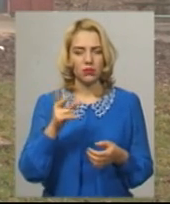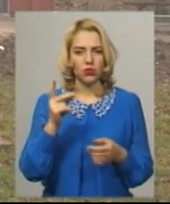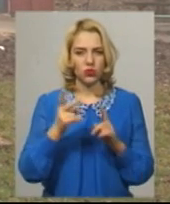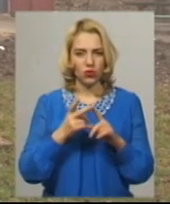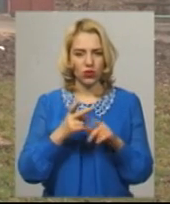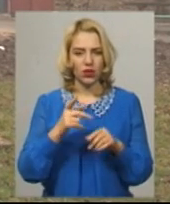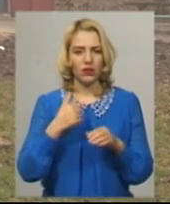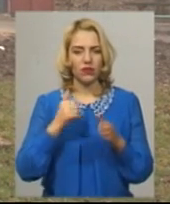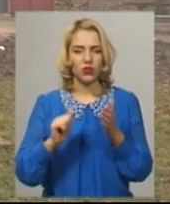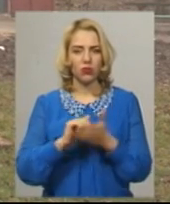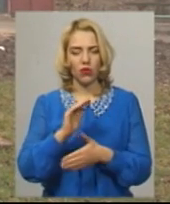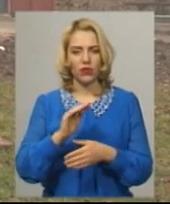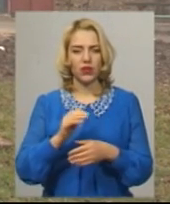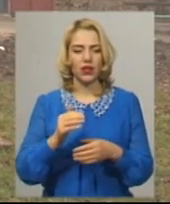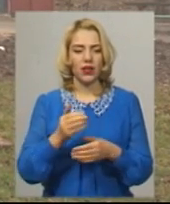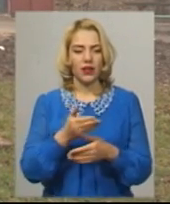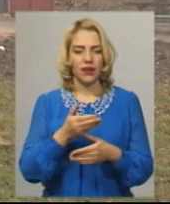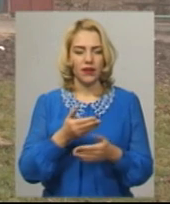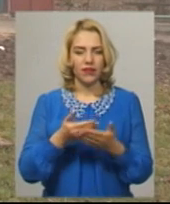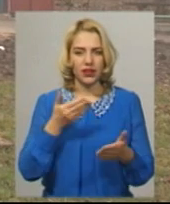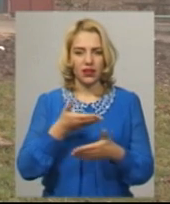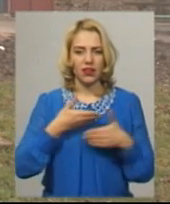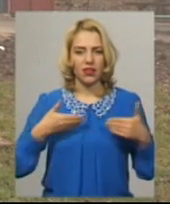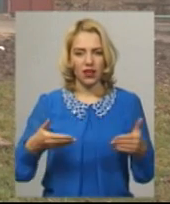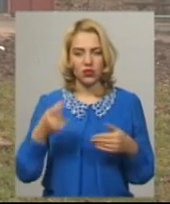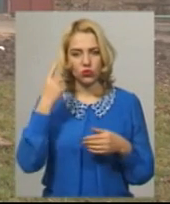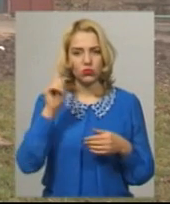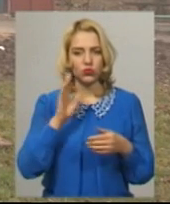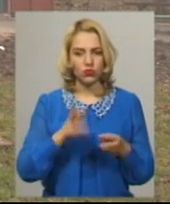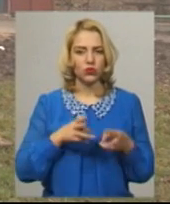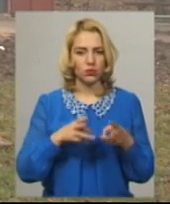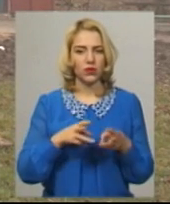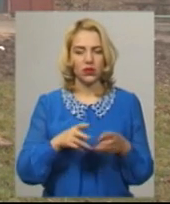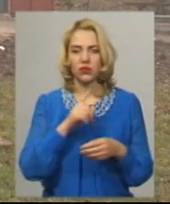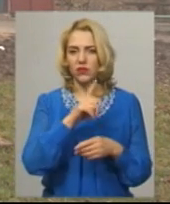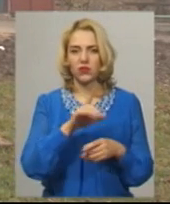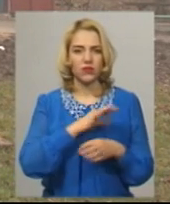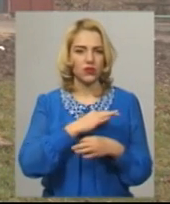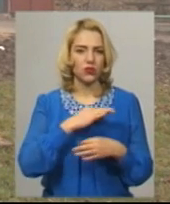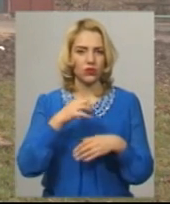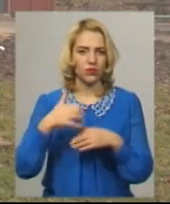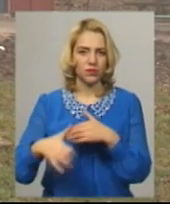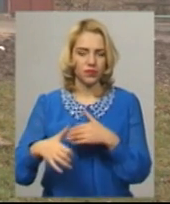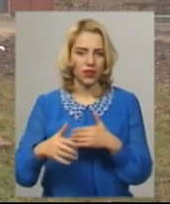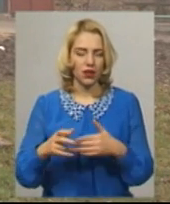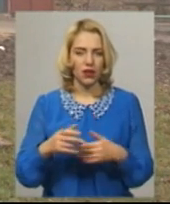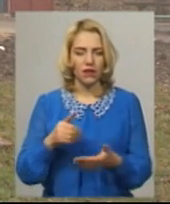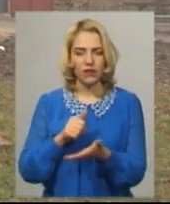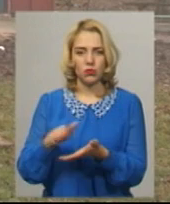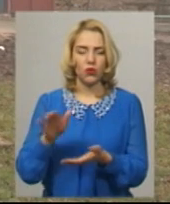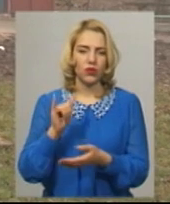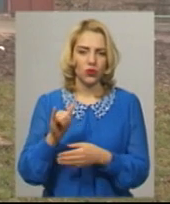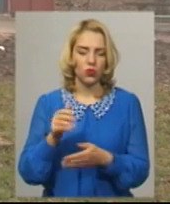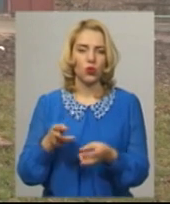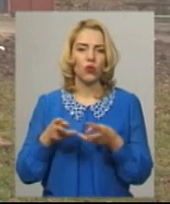вони відказалися нас, попереджали, деякий раз ми все думали, що вони будуть палити, але пройшов час, і вони все рівно відмовили нам